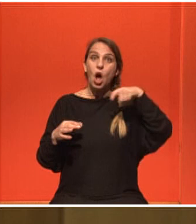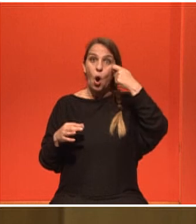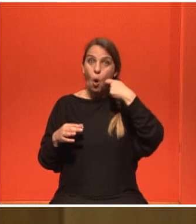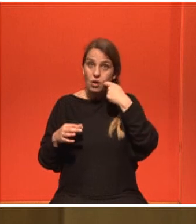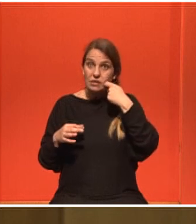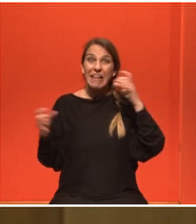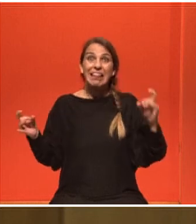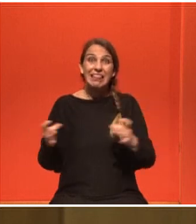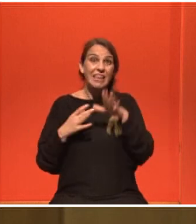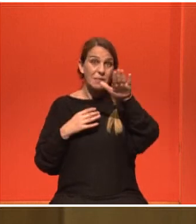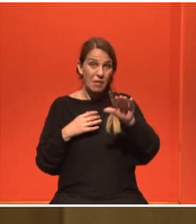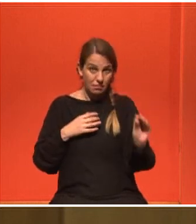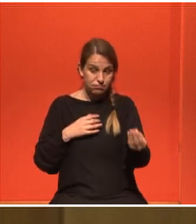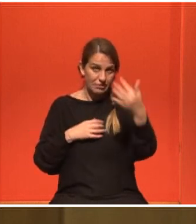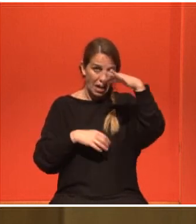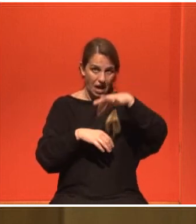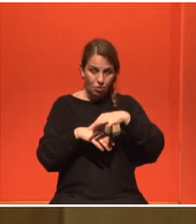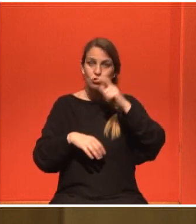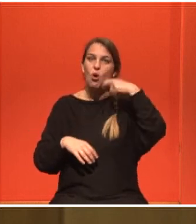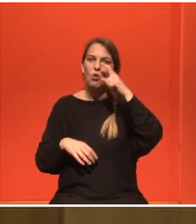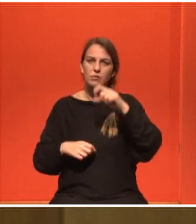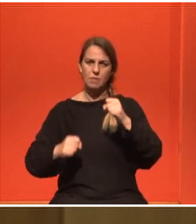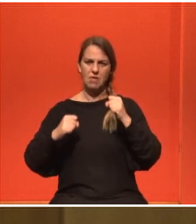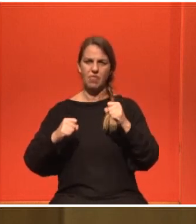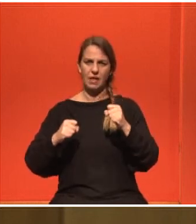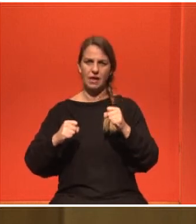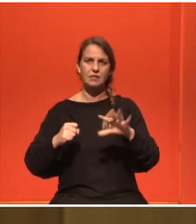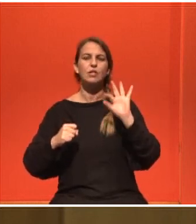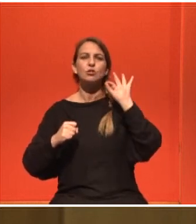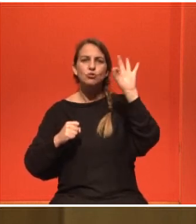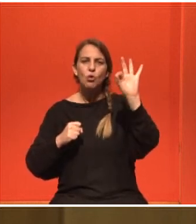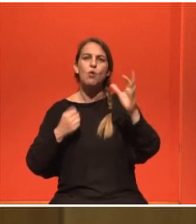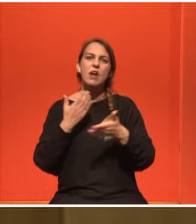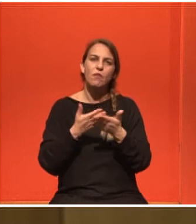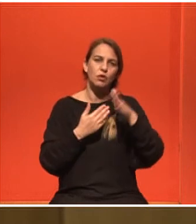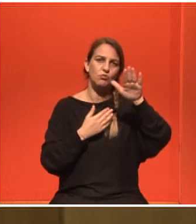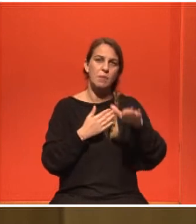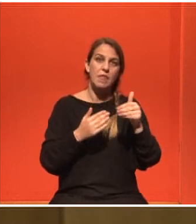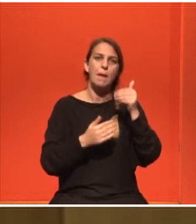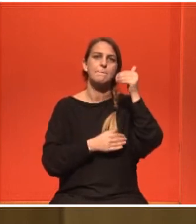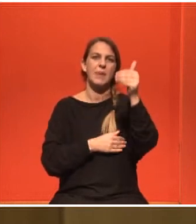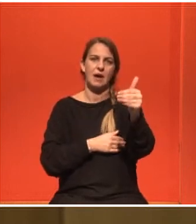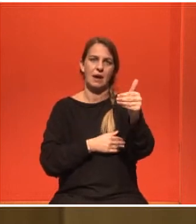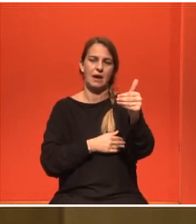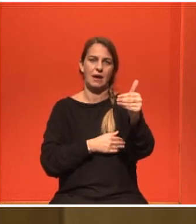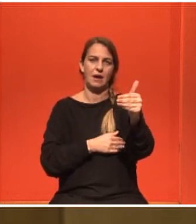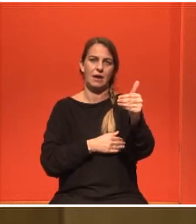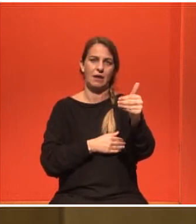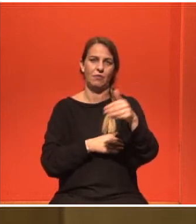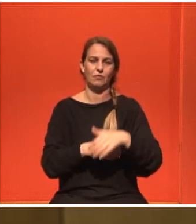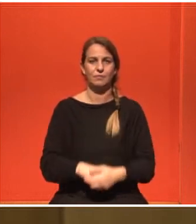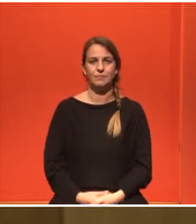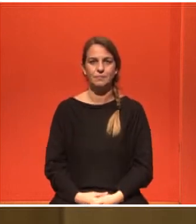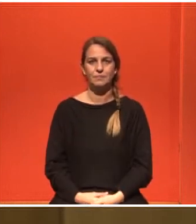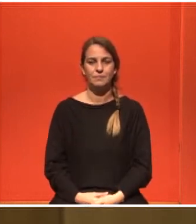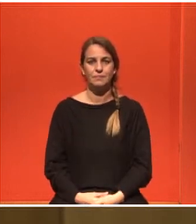σε μια ασθένεια για να πάρουν τη ζωή στα χέρια τους και να βάλουν στόχους για το κοντινό έστω μέλλον που μπορεί να τους χαρίσουν ένα μακρινό μέλλον όπως το